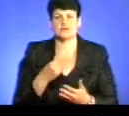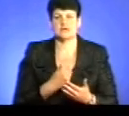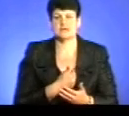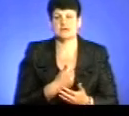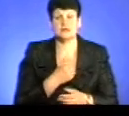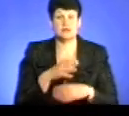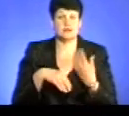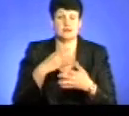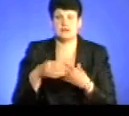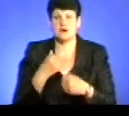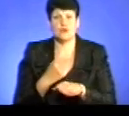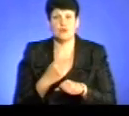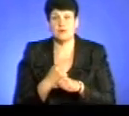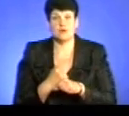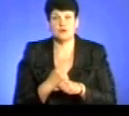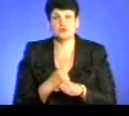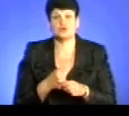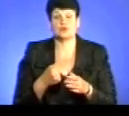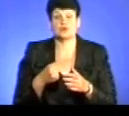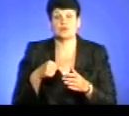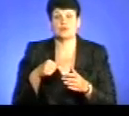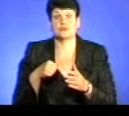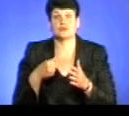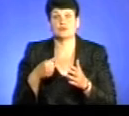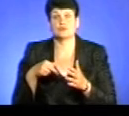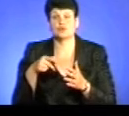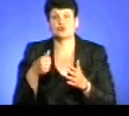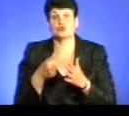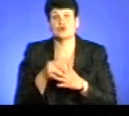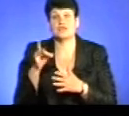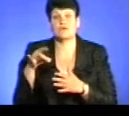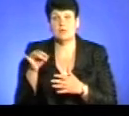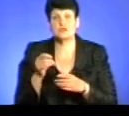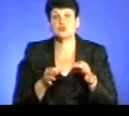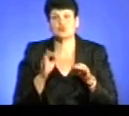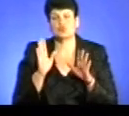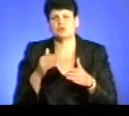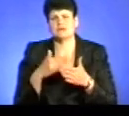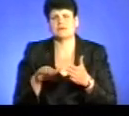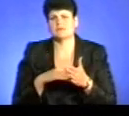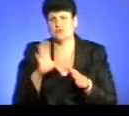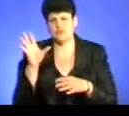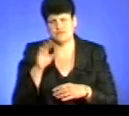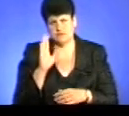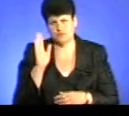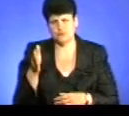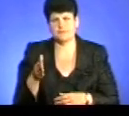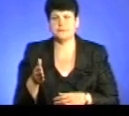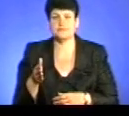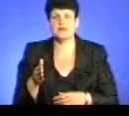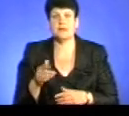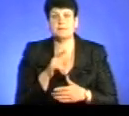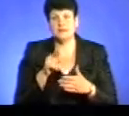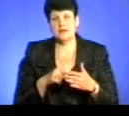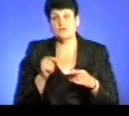наробили, що дойдуть до Європейського суду, і буде все покасовано. Повірте, що буде. Але питання в тому, що це